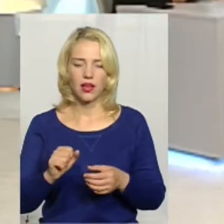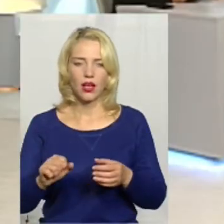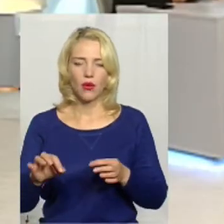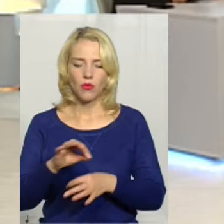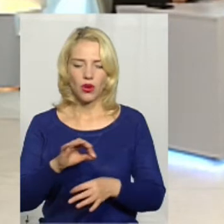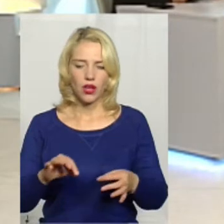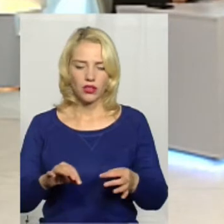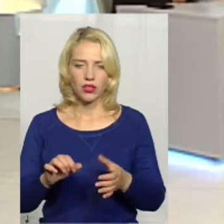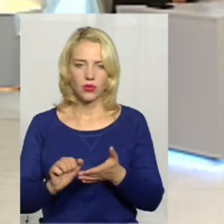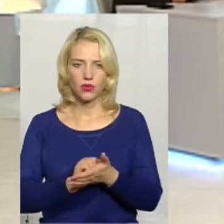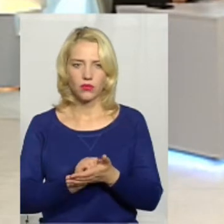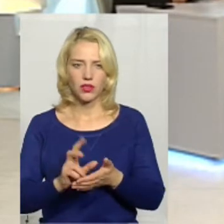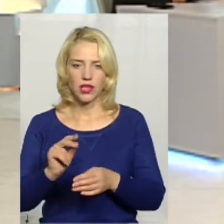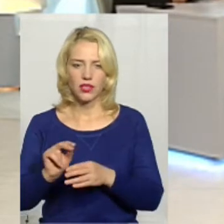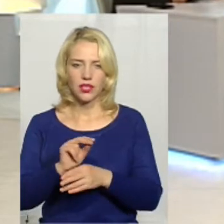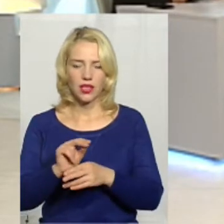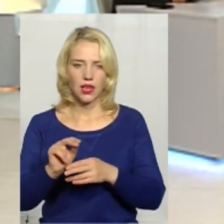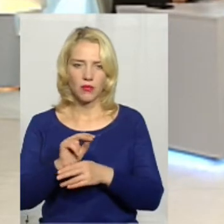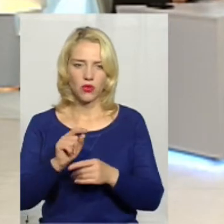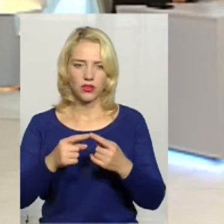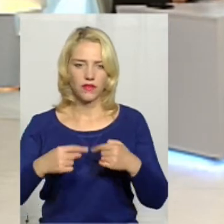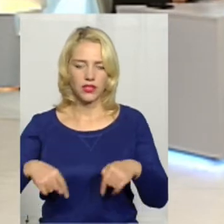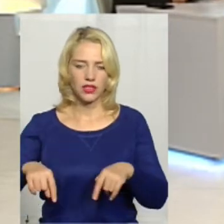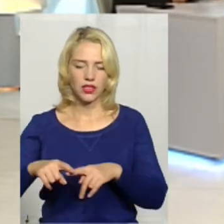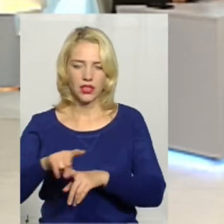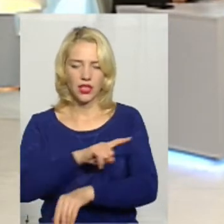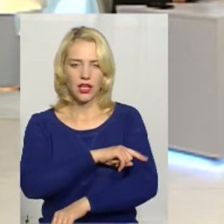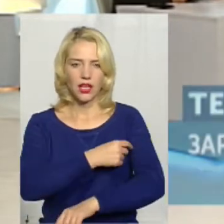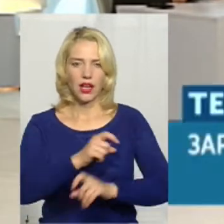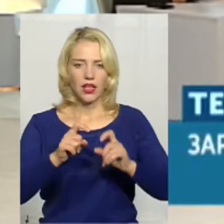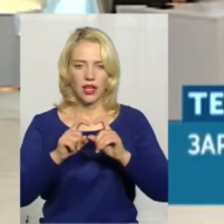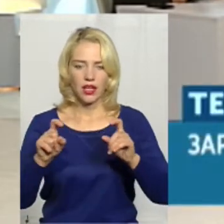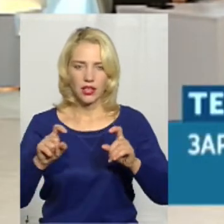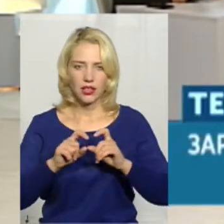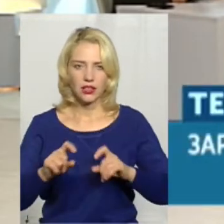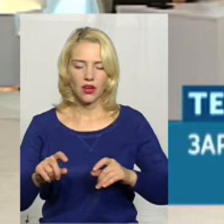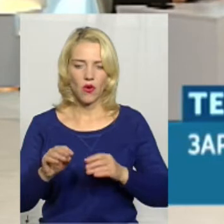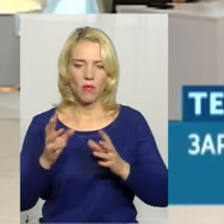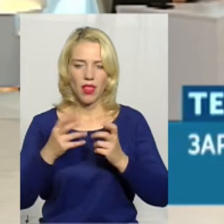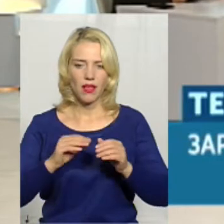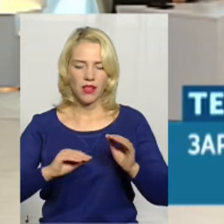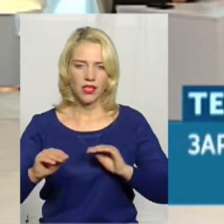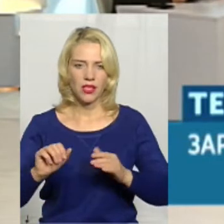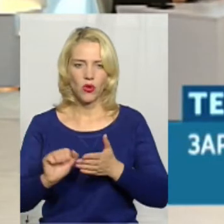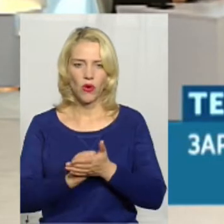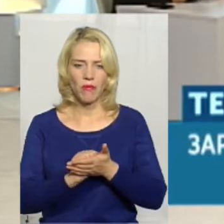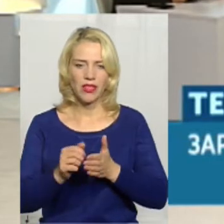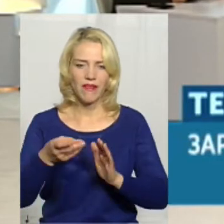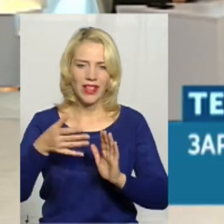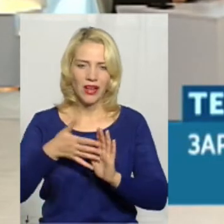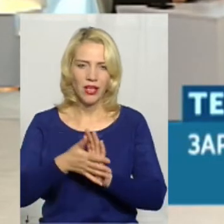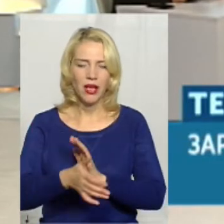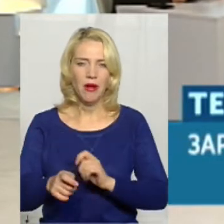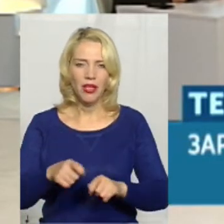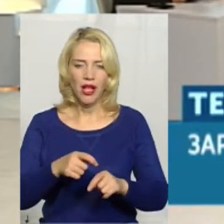документацій на ремонт відділень, лікарень, обладнання, медикаменти, витратні матеріали. Цих